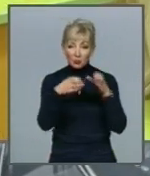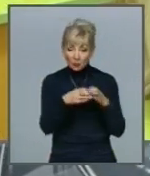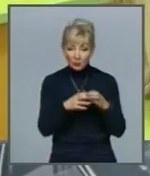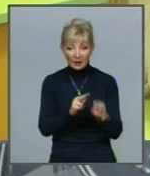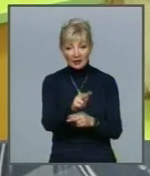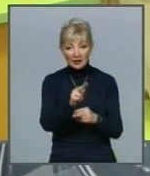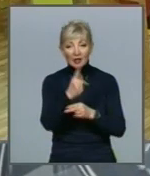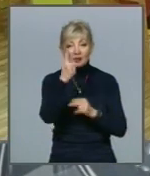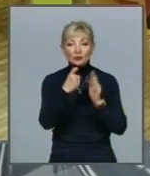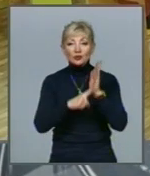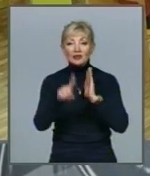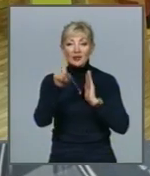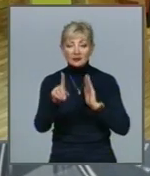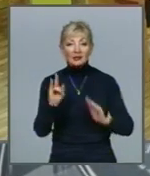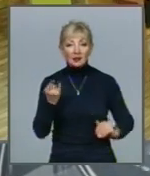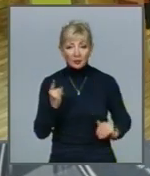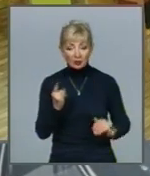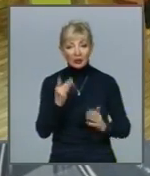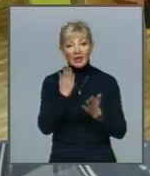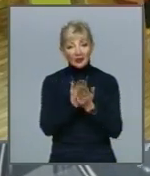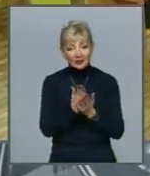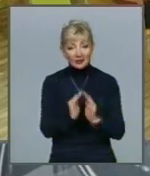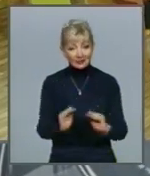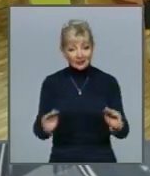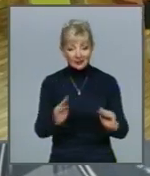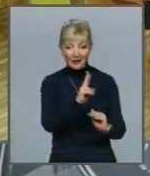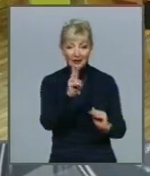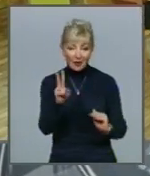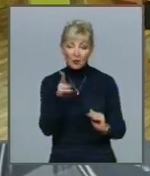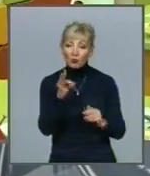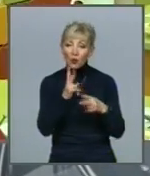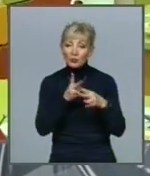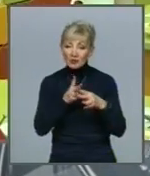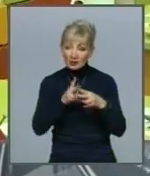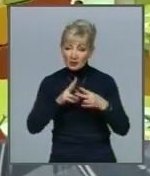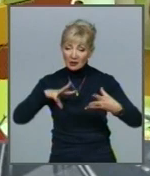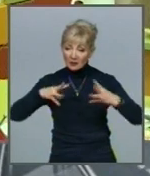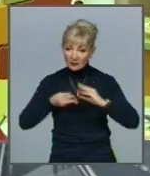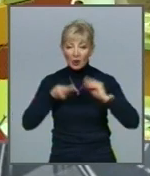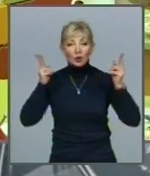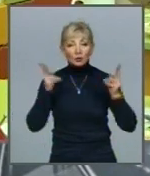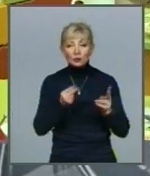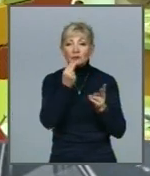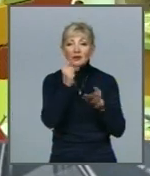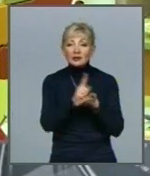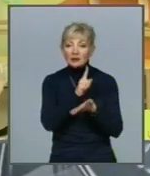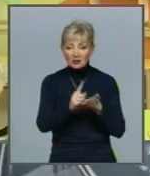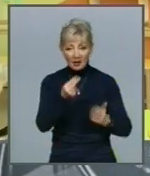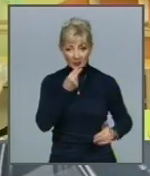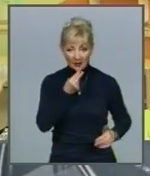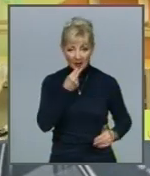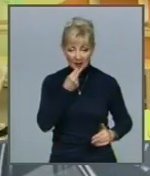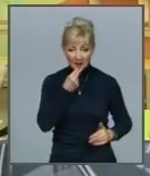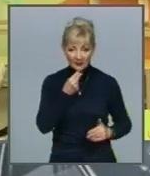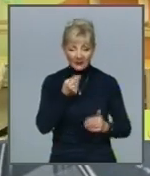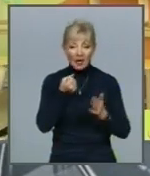161 дитина Є серед дошкільнят і такі, кому за медичними висновками необхідне дієтичне харчування В